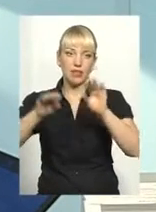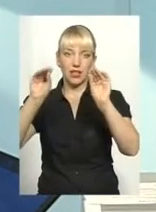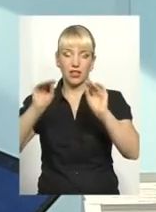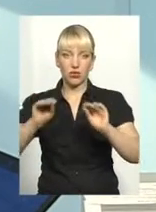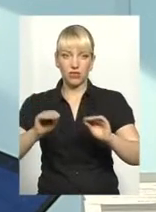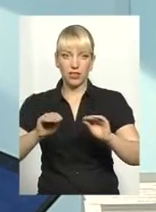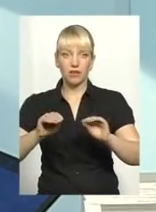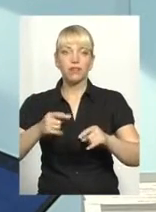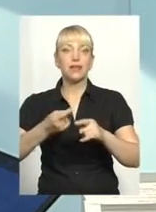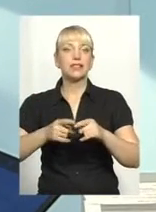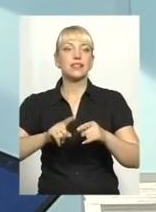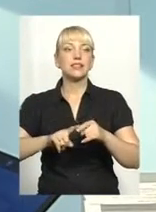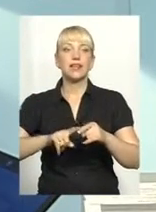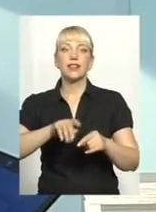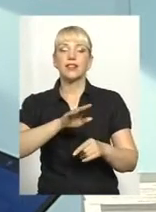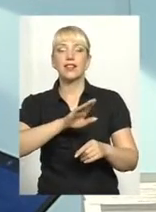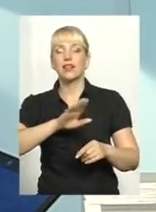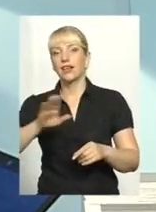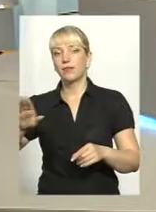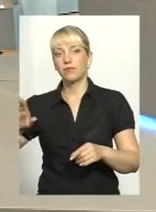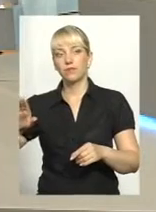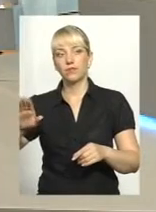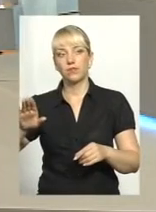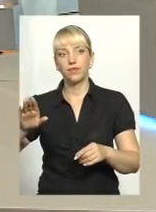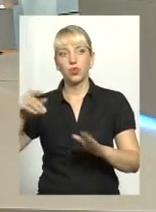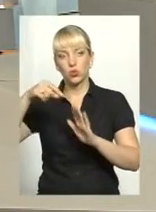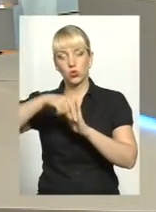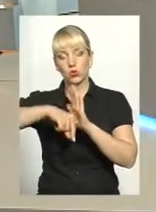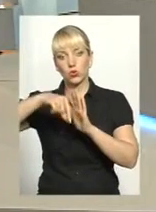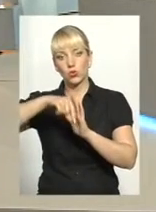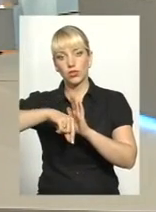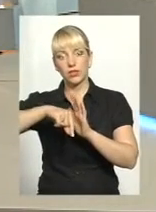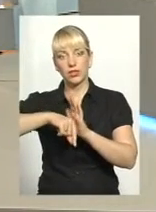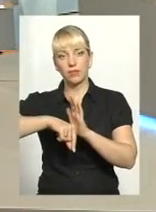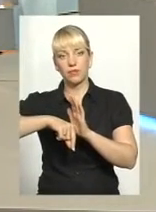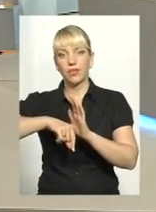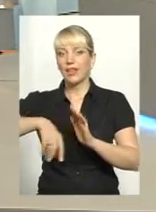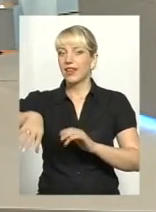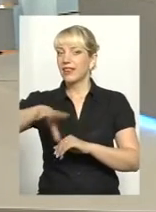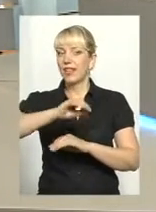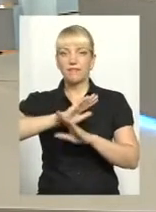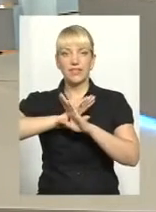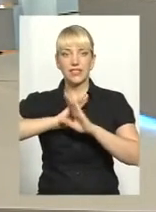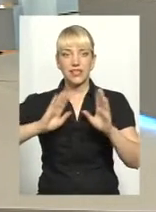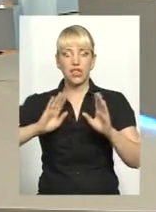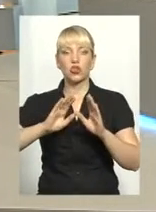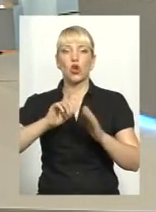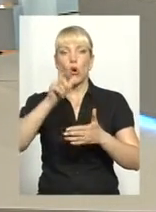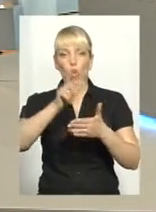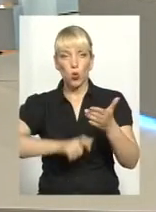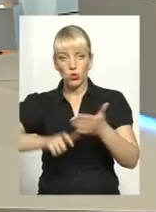стосується стосовно не всіх розділів, тому що якщо стосується